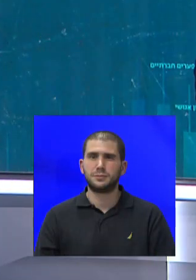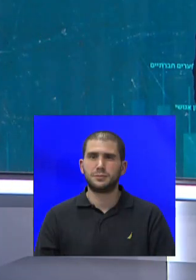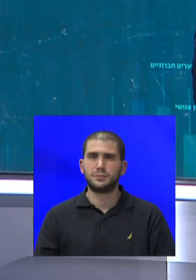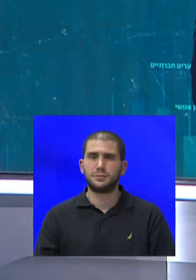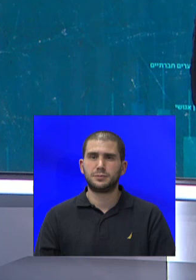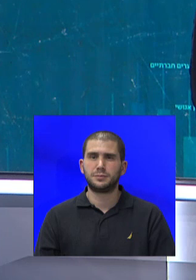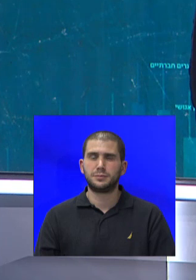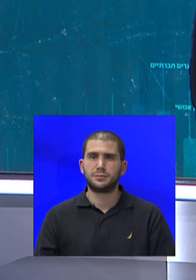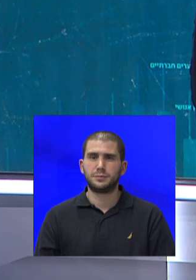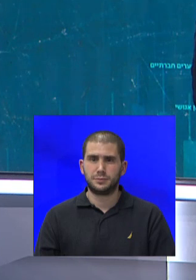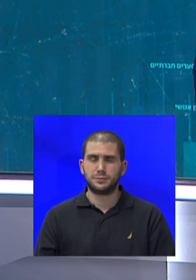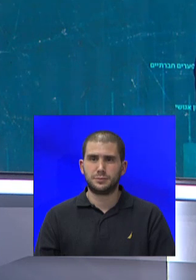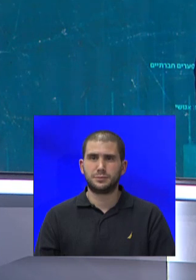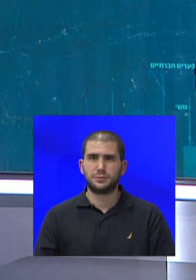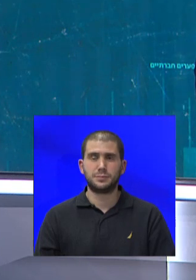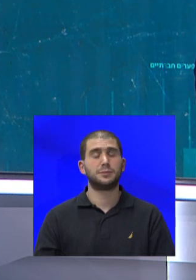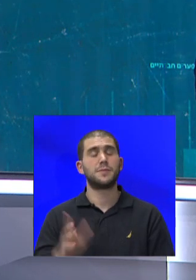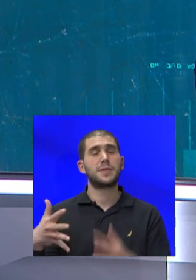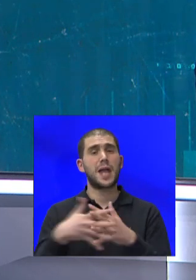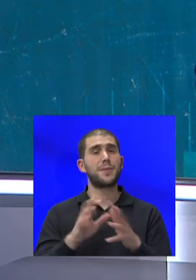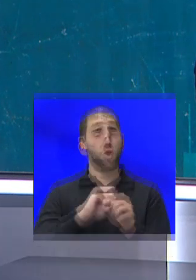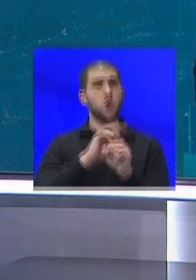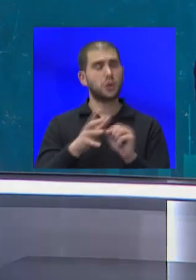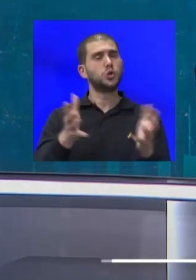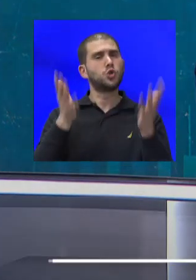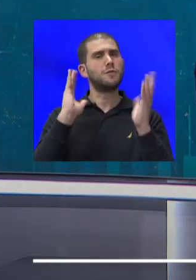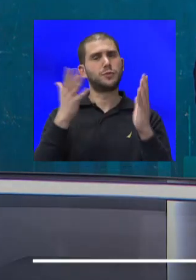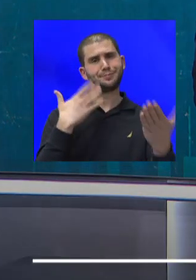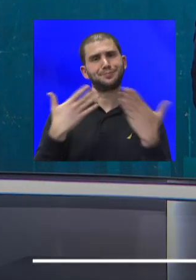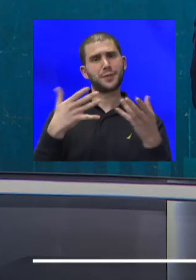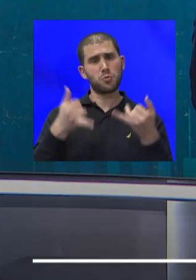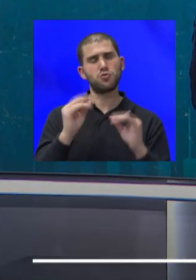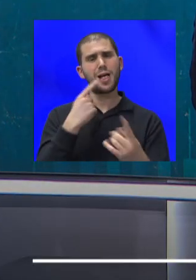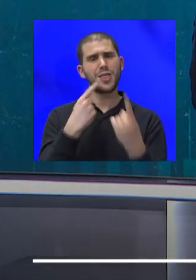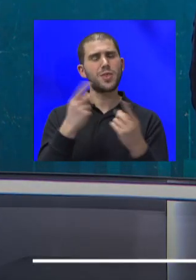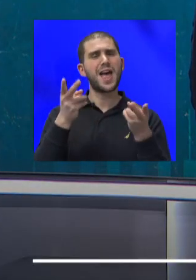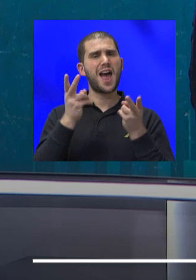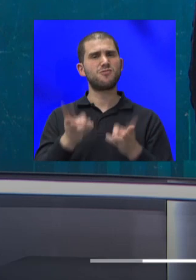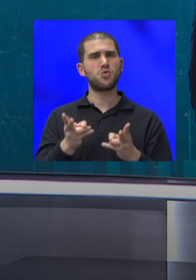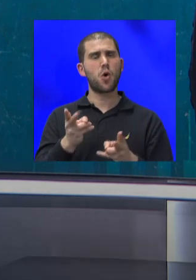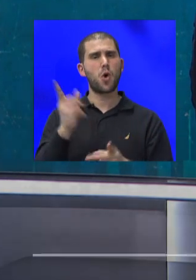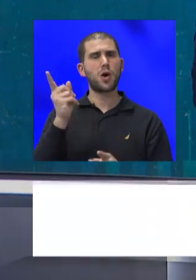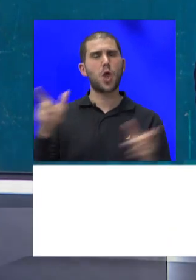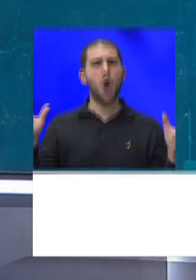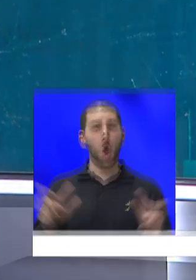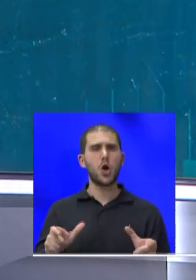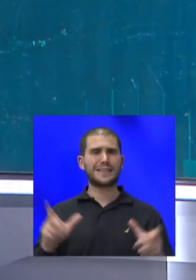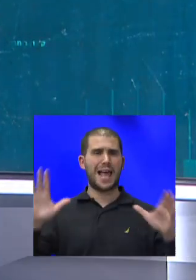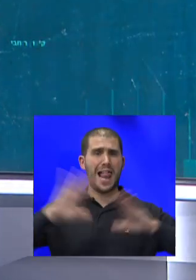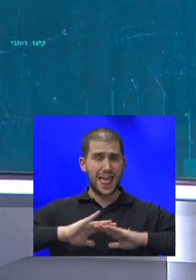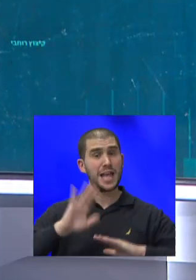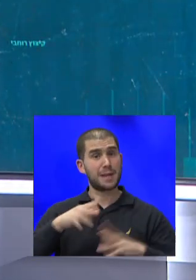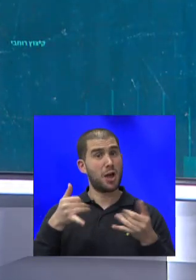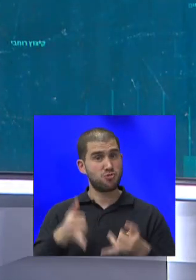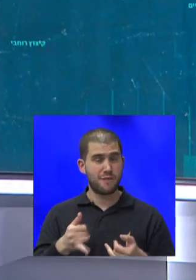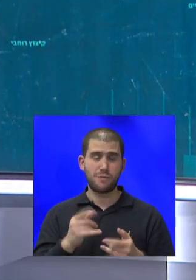אז קבינט הקורונה סוף סוף התכנסה היום כדי לדון באפשרות של הטלת עוצר ללי. גם הפעם, כנראה לא תופתעו, הישיבה